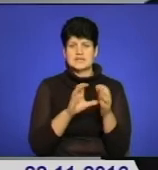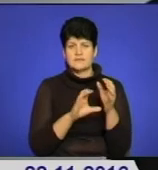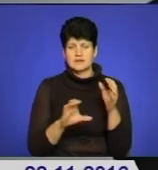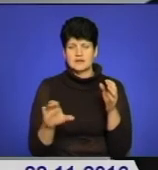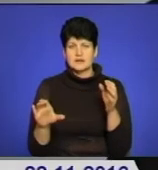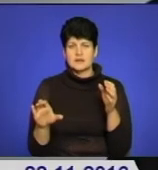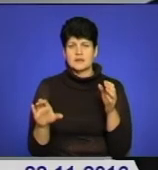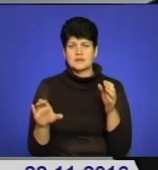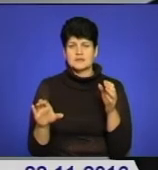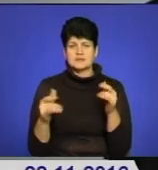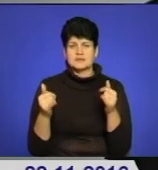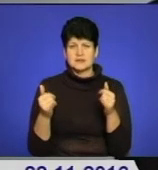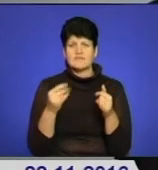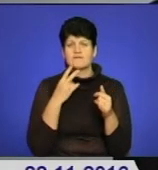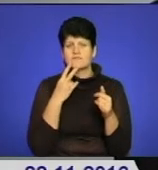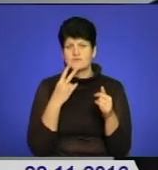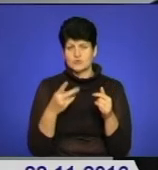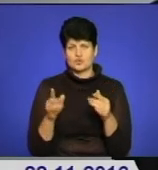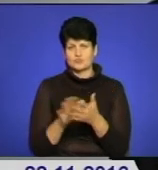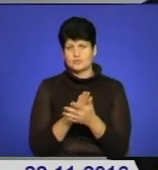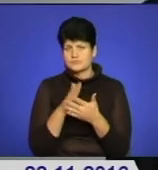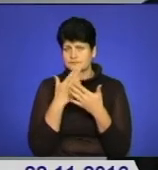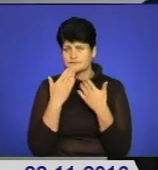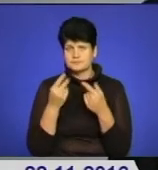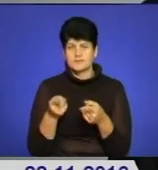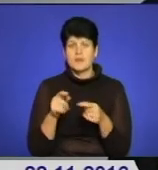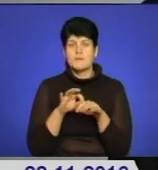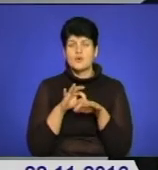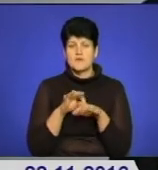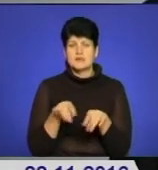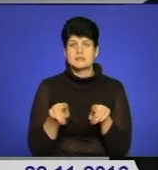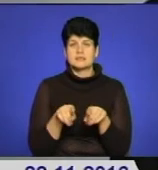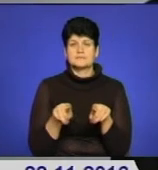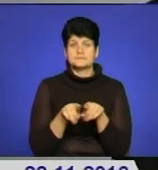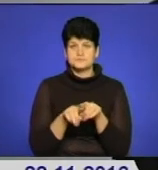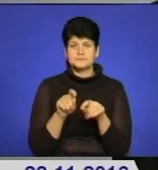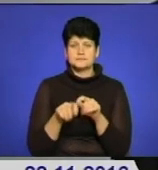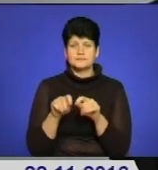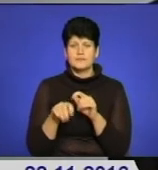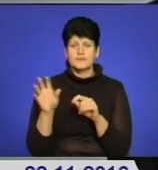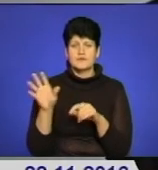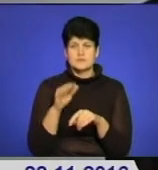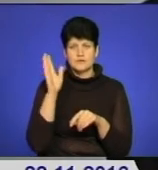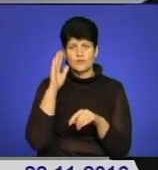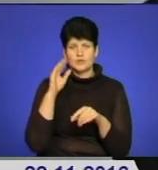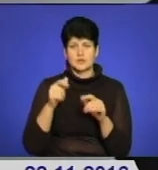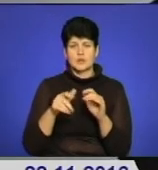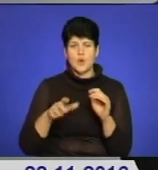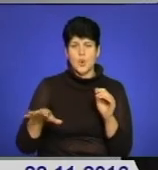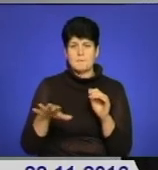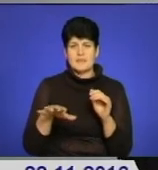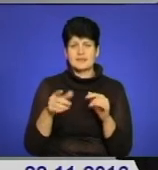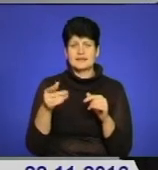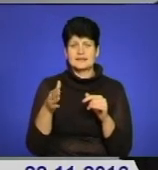де зараз забито, і видно, що вони не розчищені. Провести також перевірку всіх водних об'єктів на території